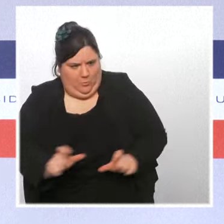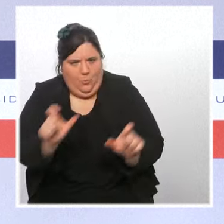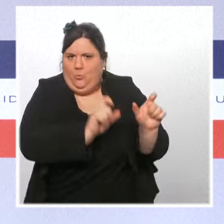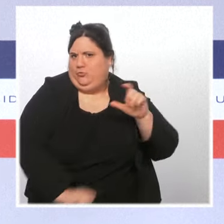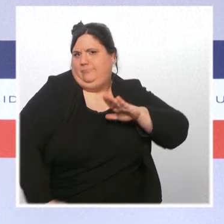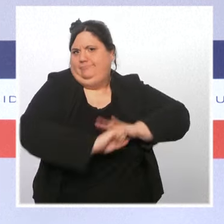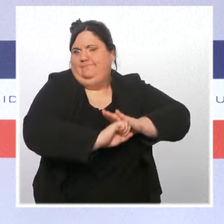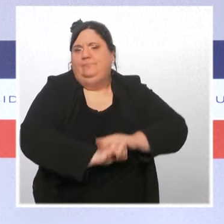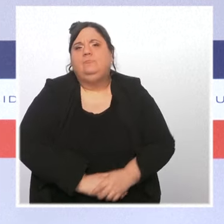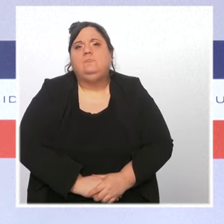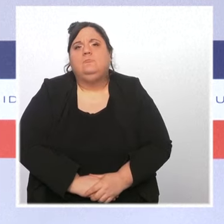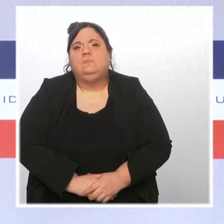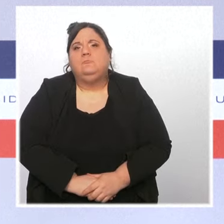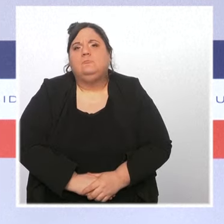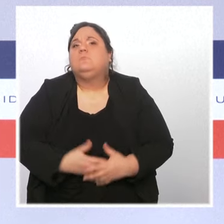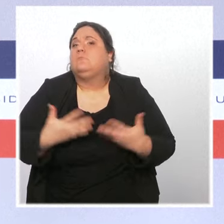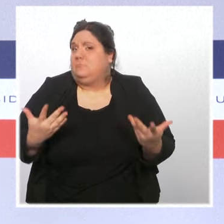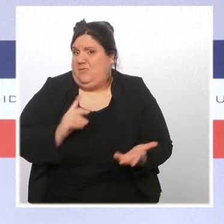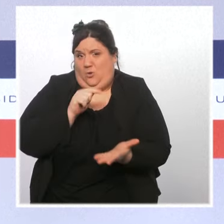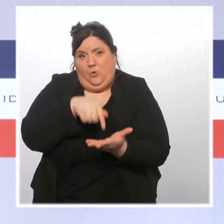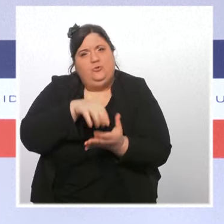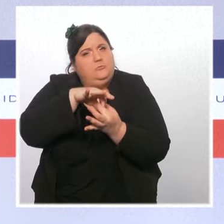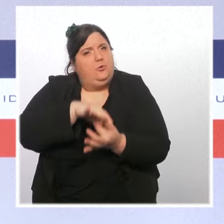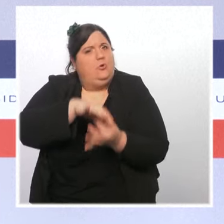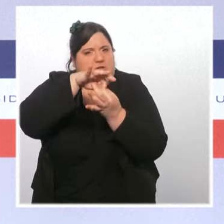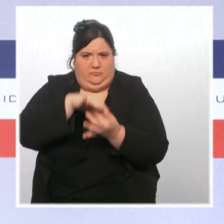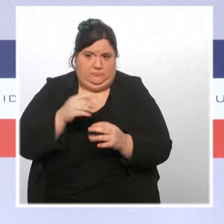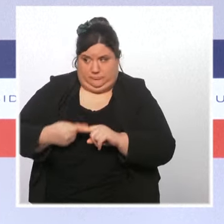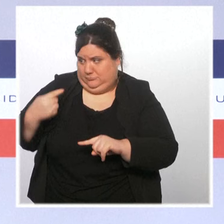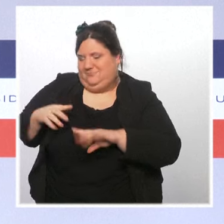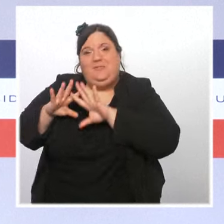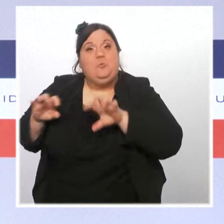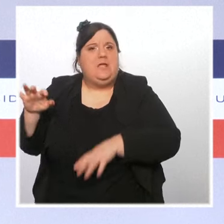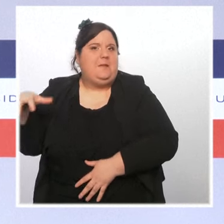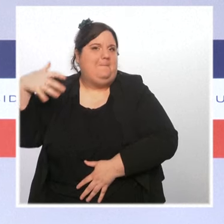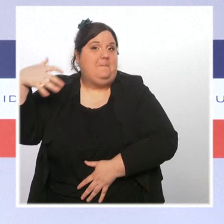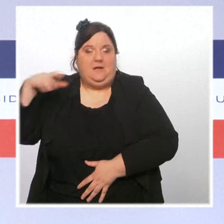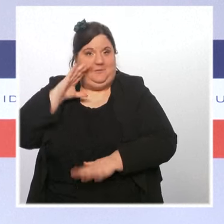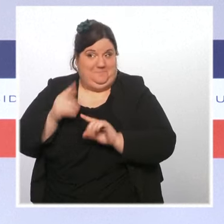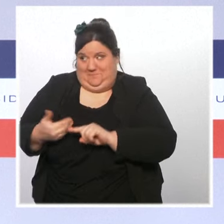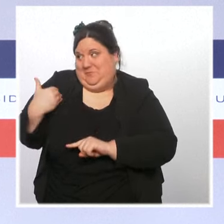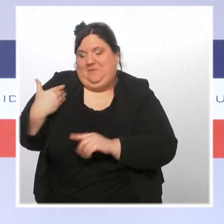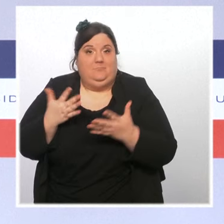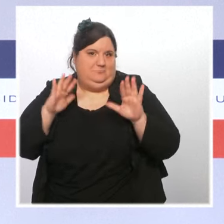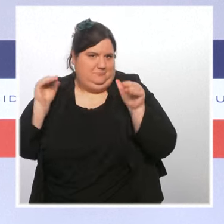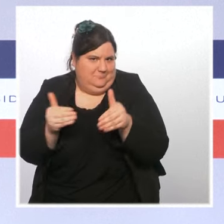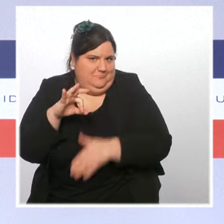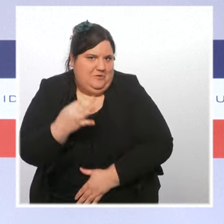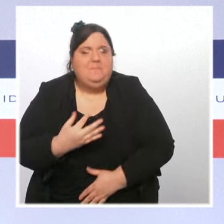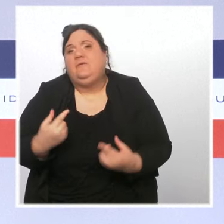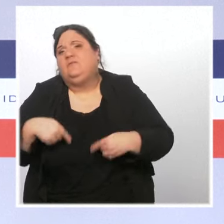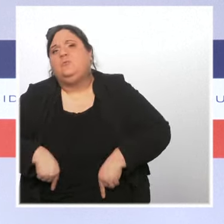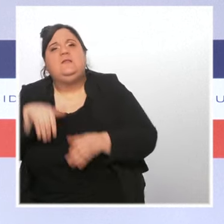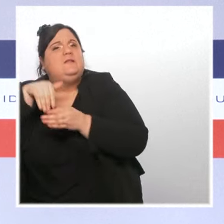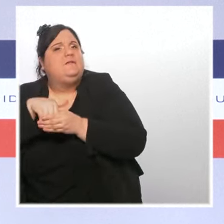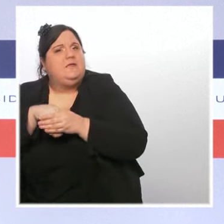Le lieu de culte justement dont il a été question le week-end dernier à l'occasion du week-end de Pâques. Le ministre de l'Intérieur avait justement annoncé que les